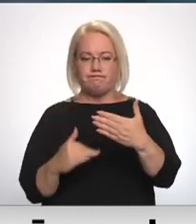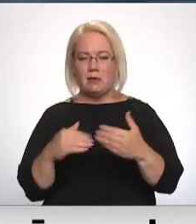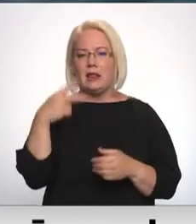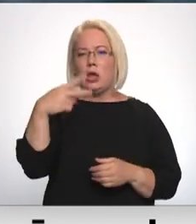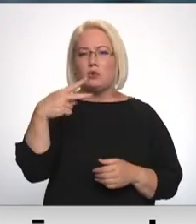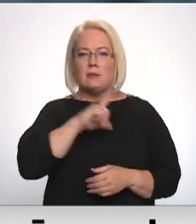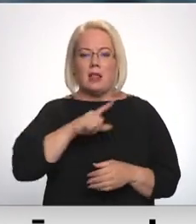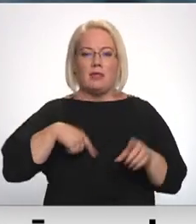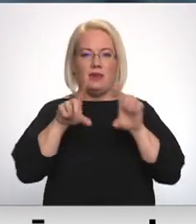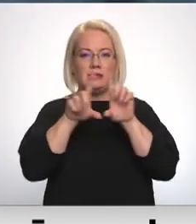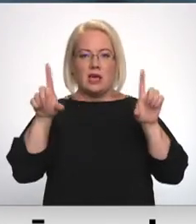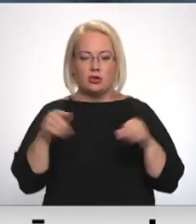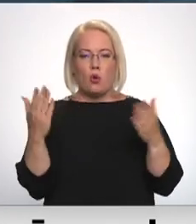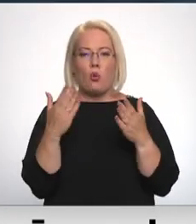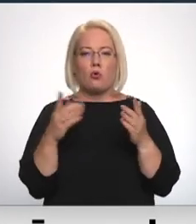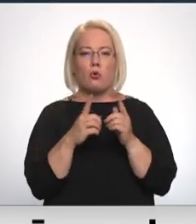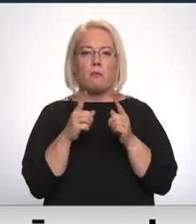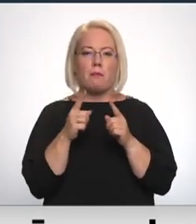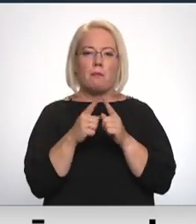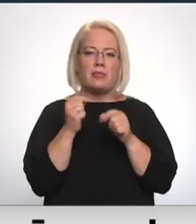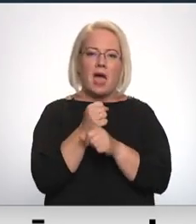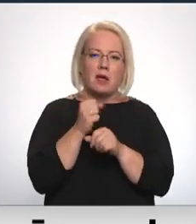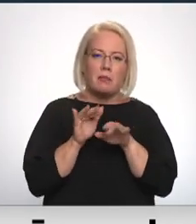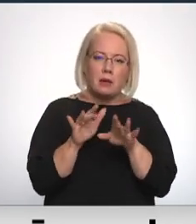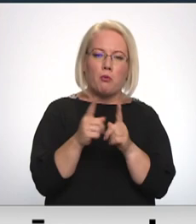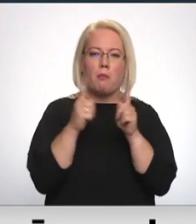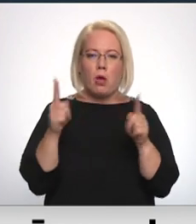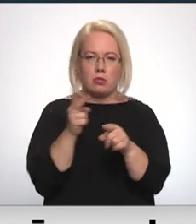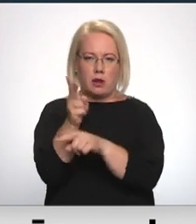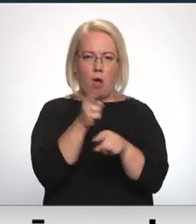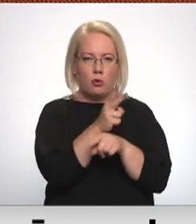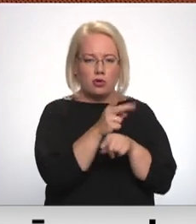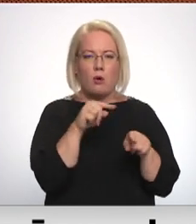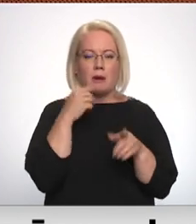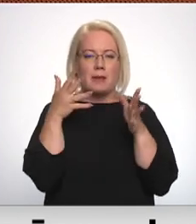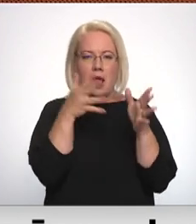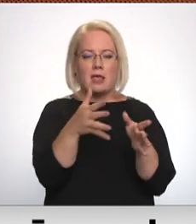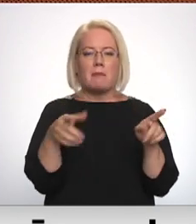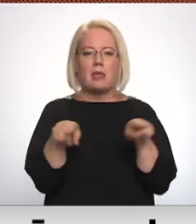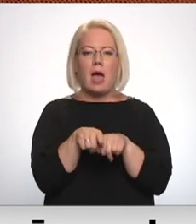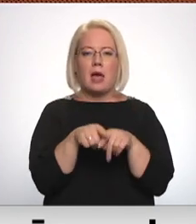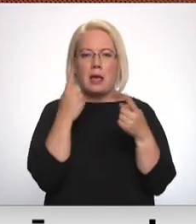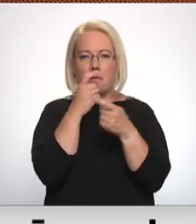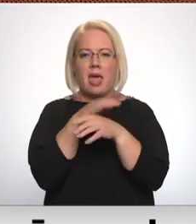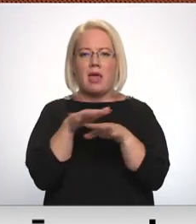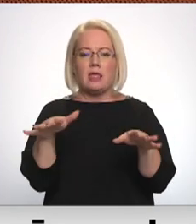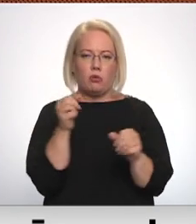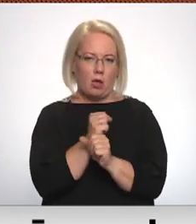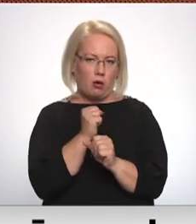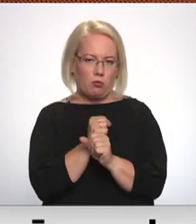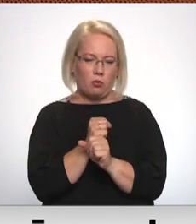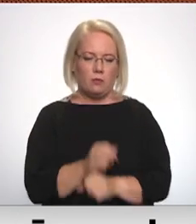iestādēm, kur darbība periodiska cenša straucēt. Notiek mēģinājumi ietekmēt arī mediju darbu. Dāvids Frenifelds, Aikarskovaļevskis,